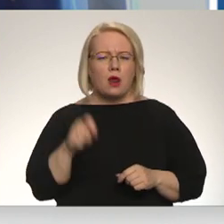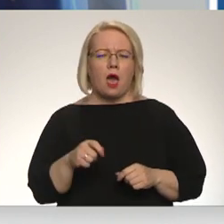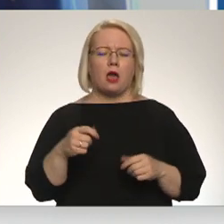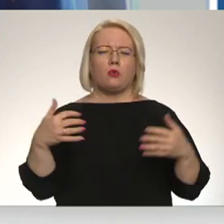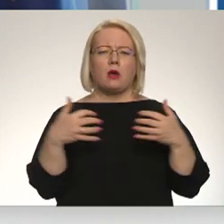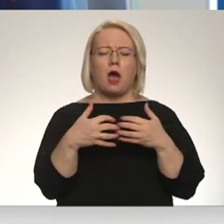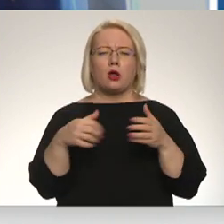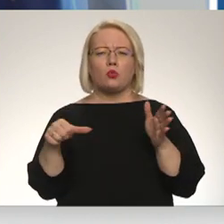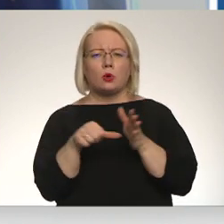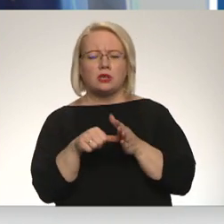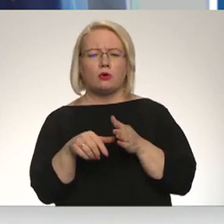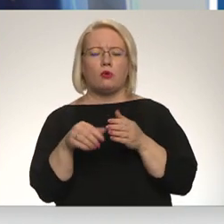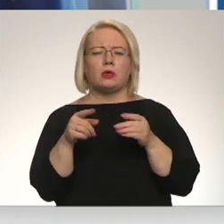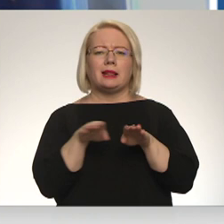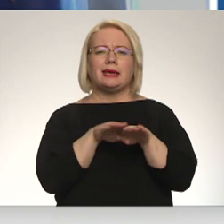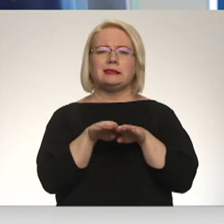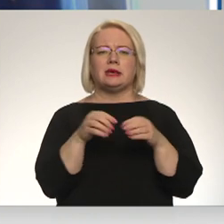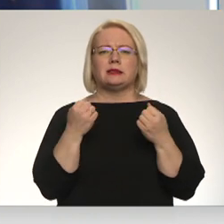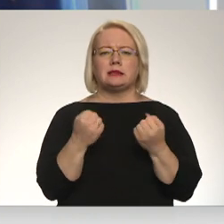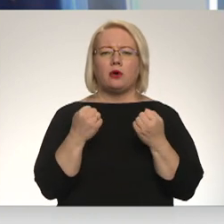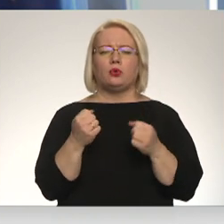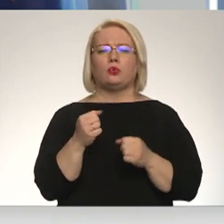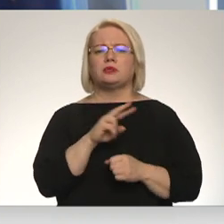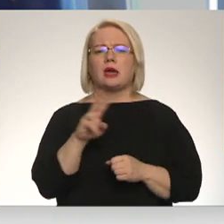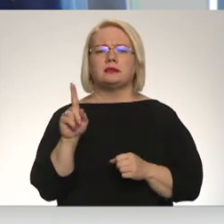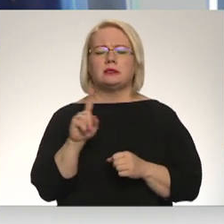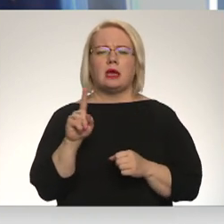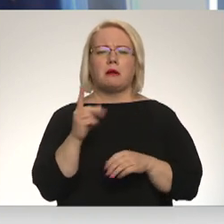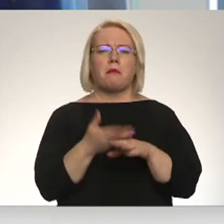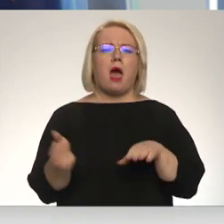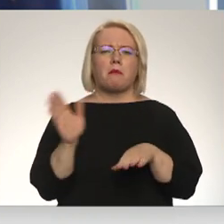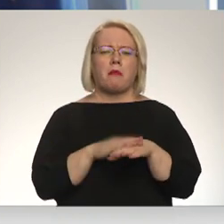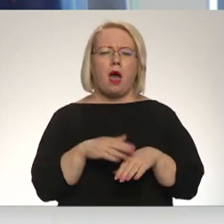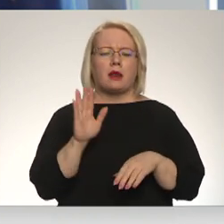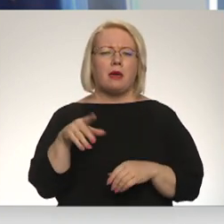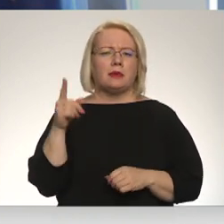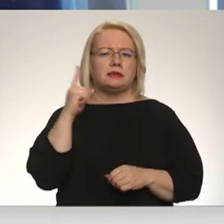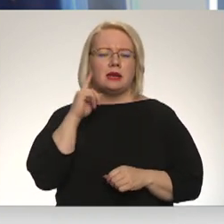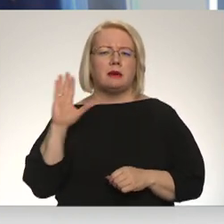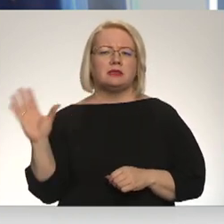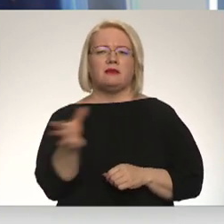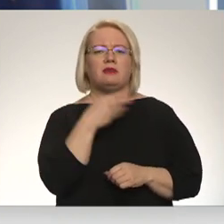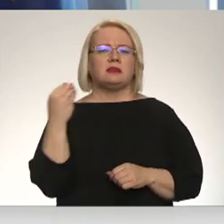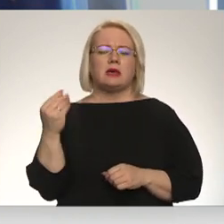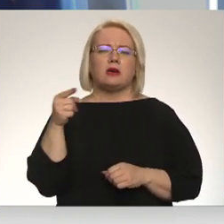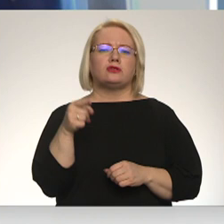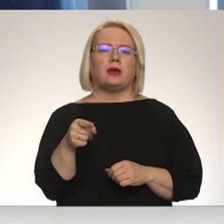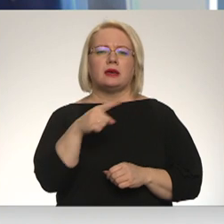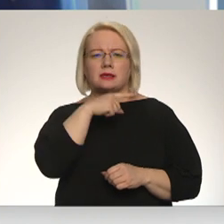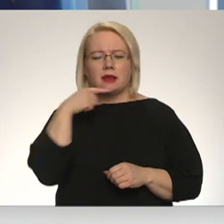un līdzīgs saturs, kas ir pārpārēm dzirdams visā šajā